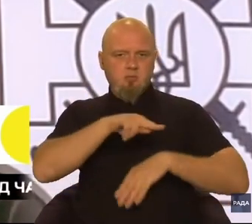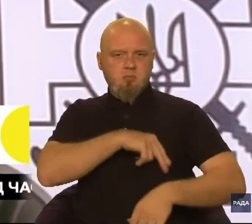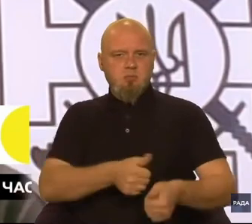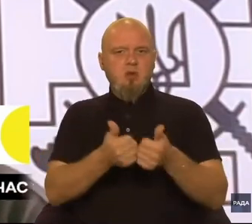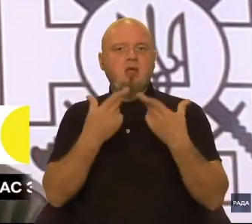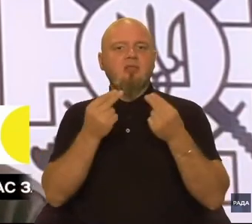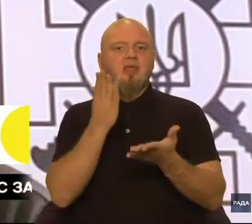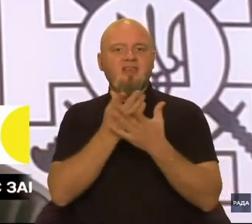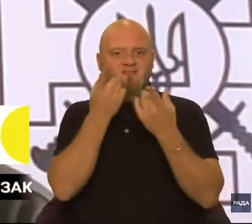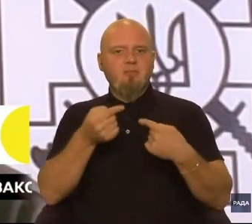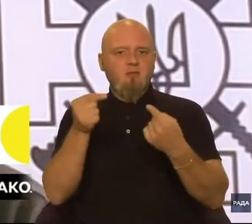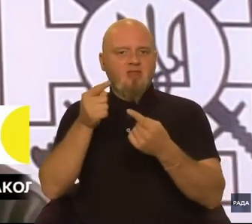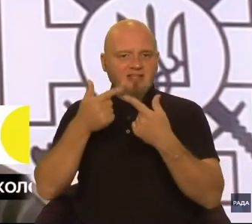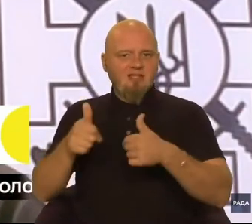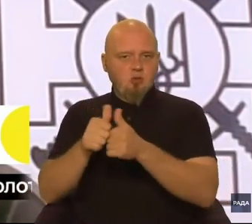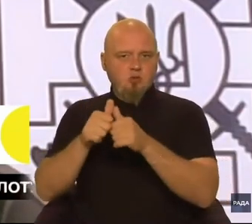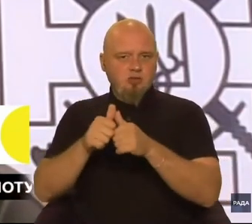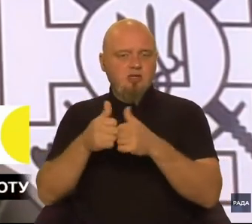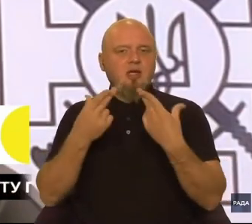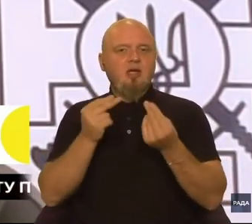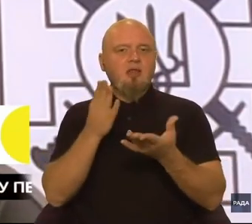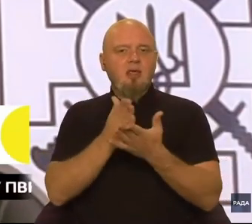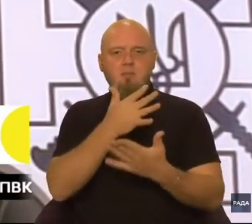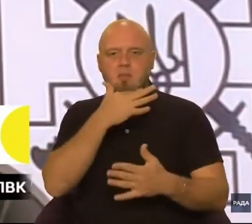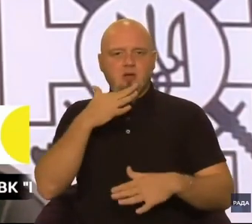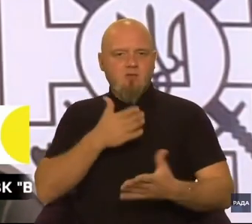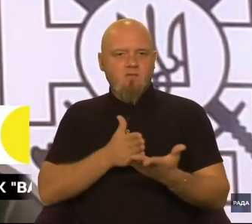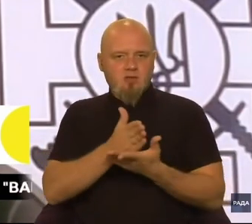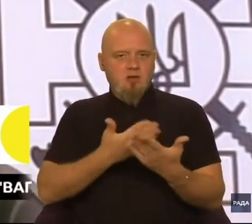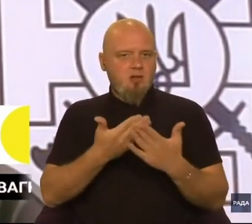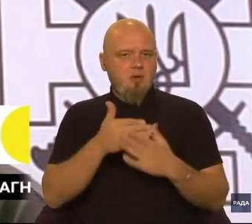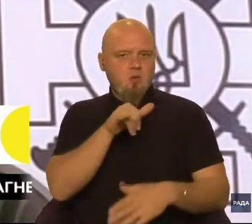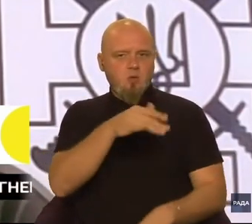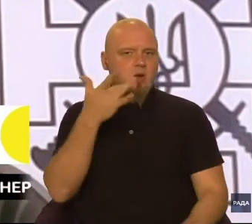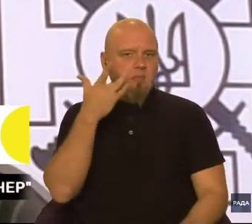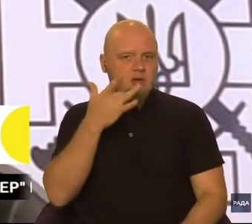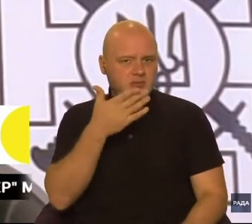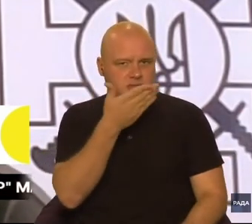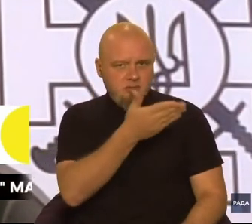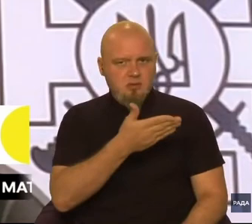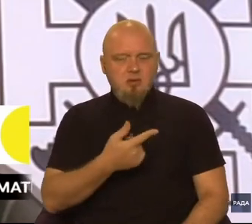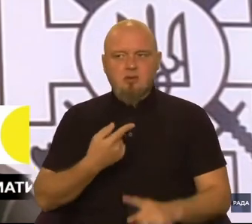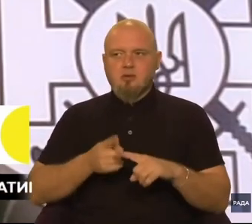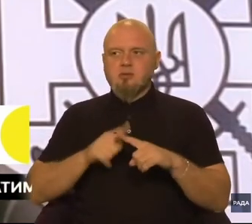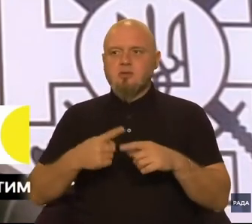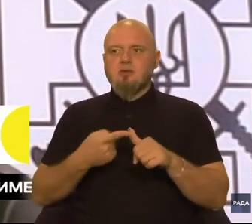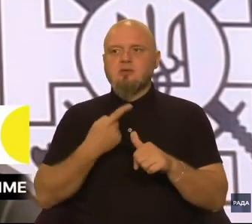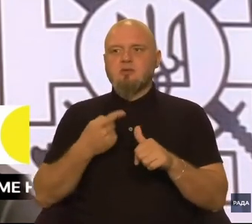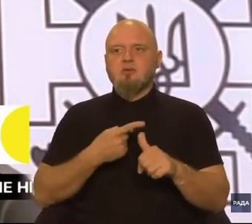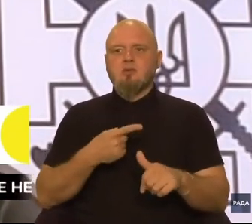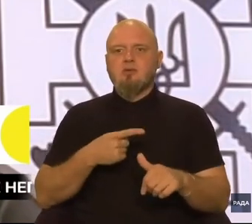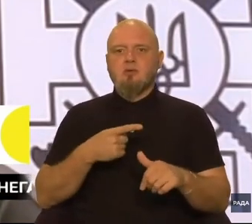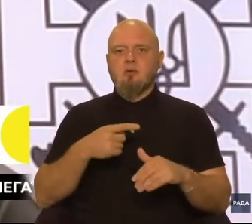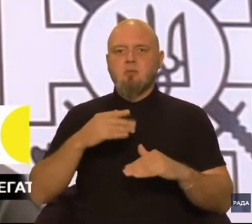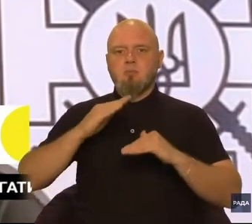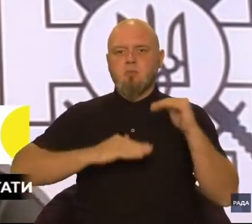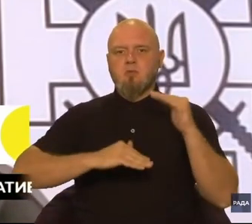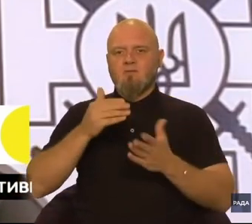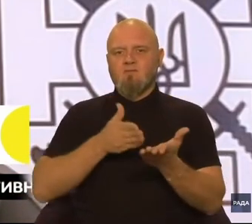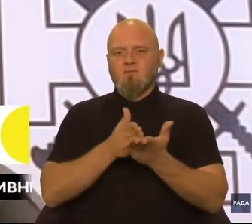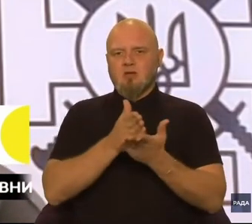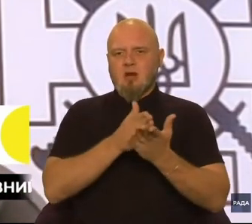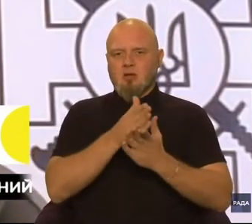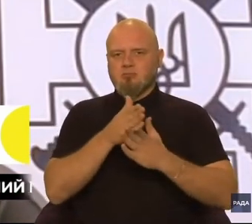відповідні інституції, де є багато ветеранів, наприклад, в Америці це називається Professional Veterans Advisor,